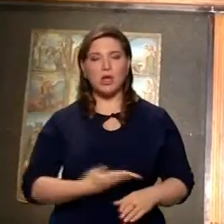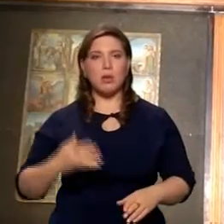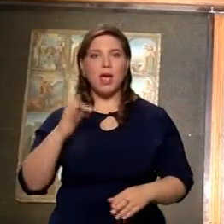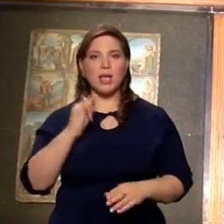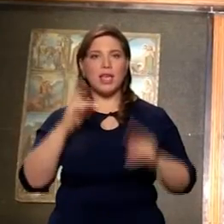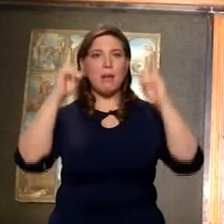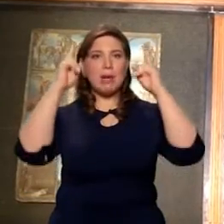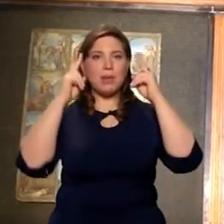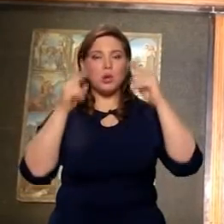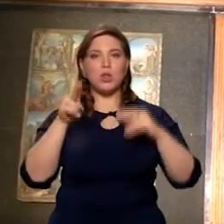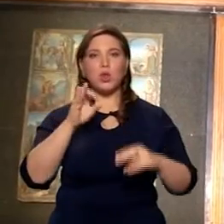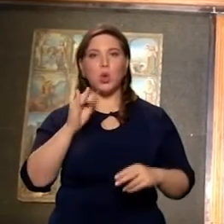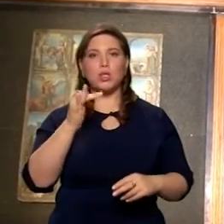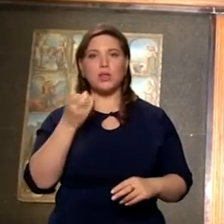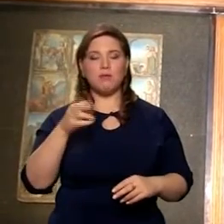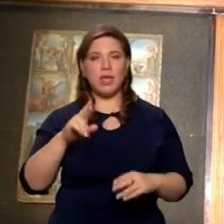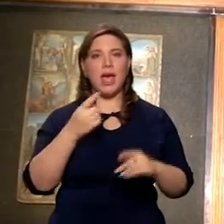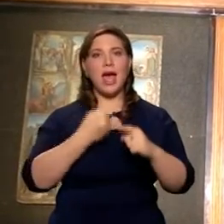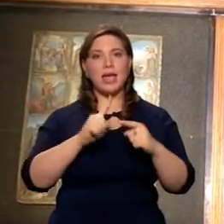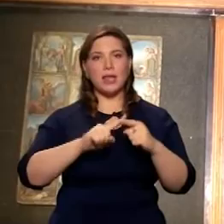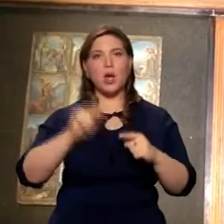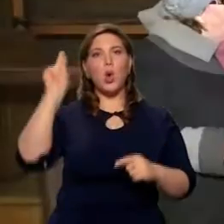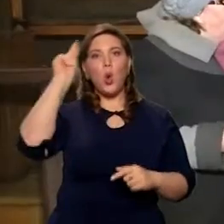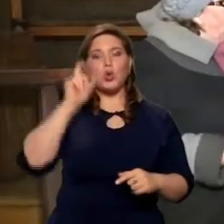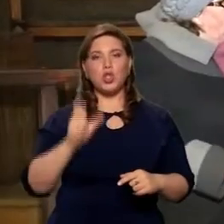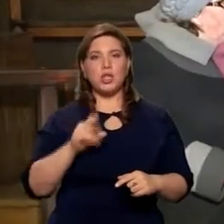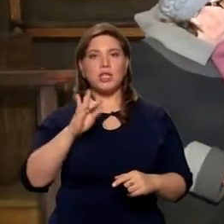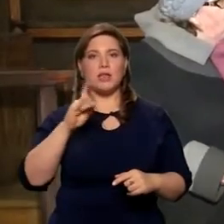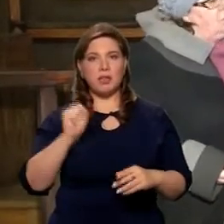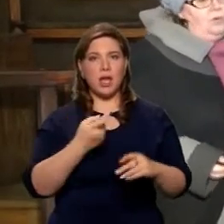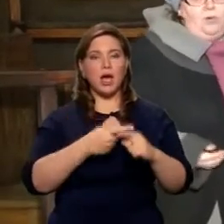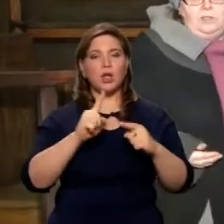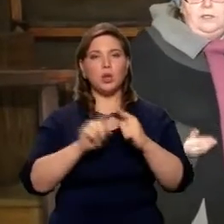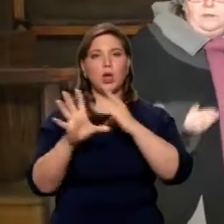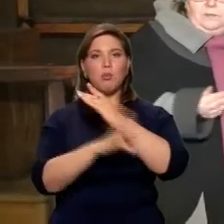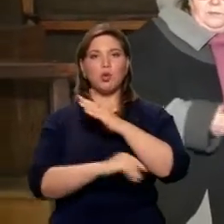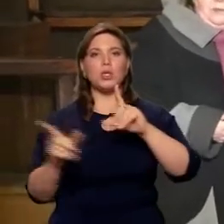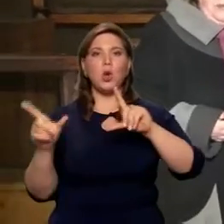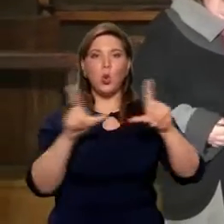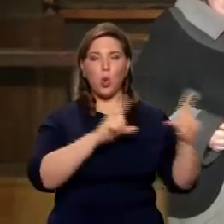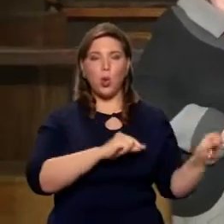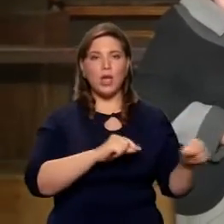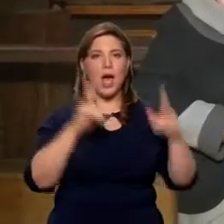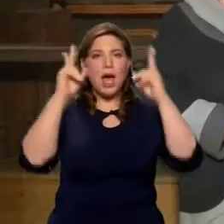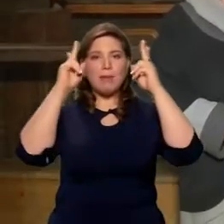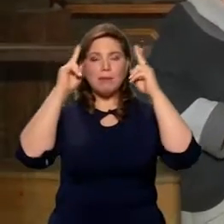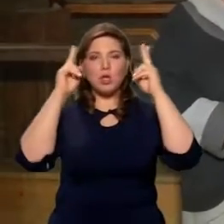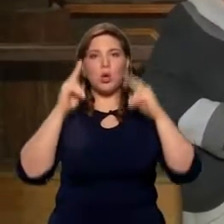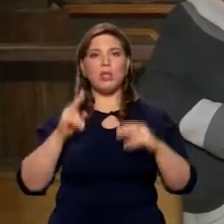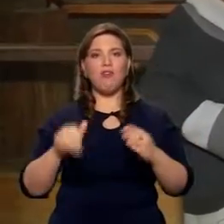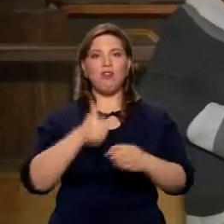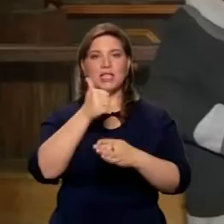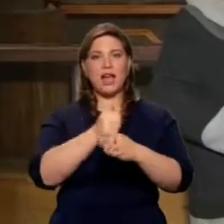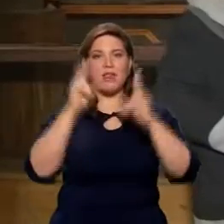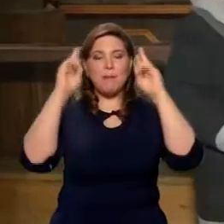преподобного Досифея. Это ученик Трифона, который после ухода преподобного возглавил